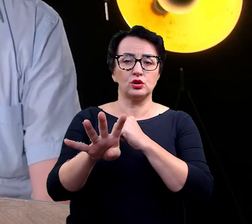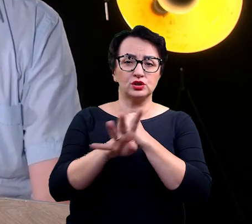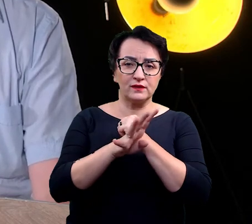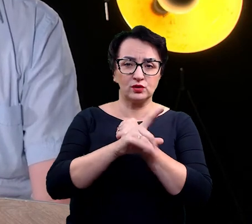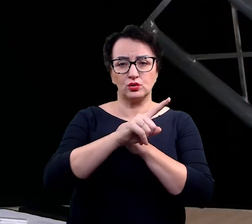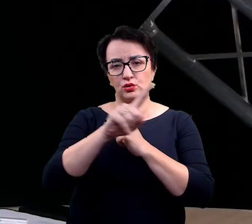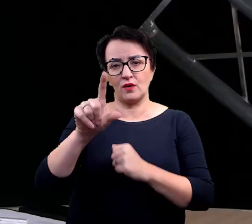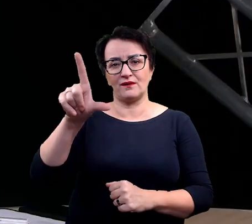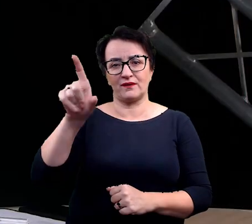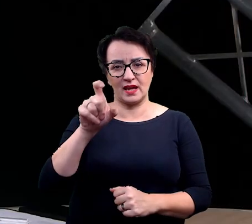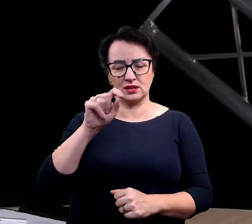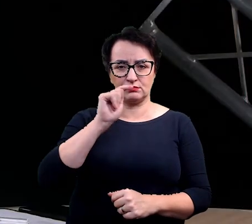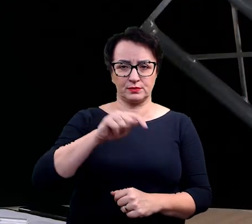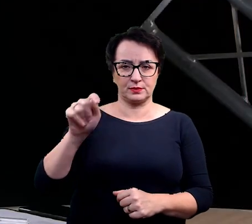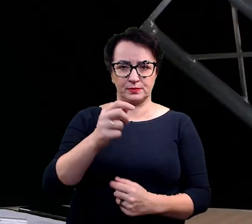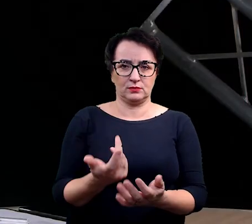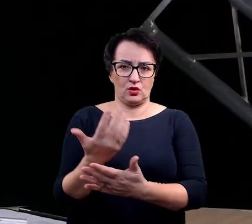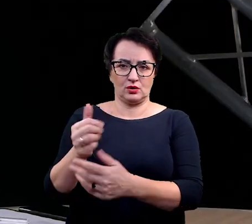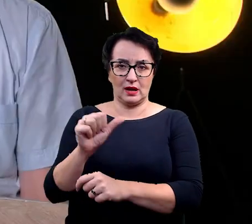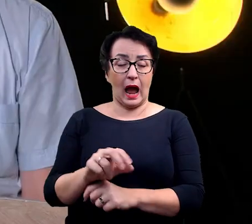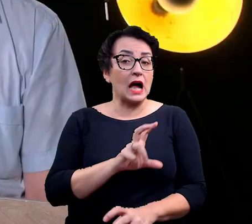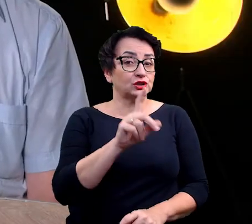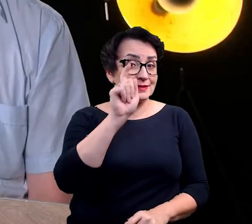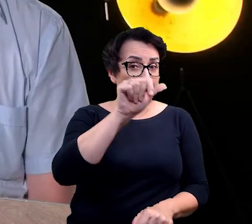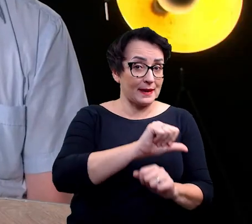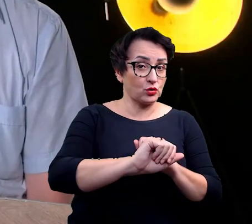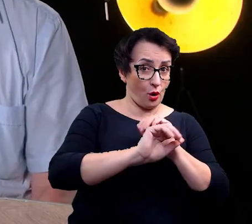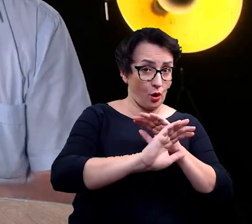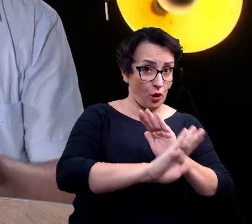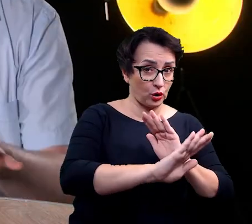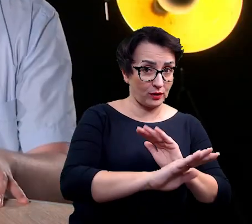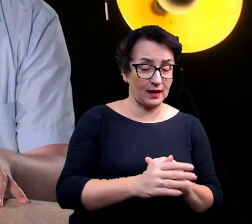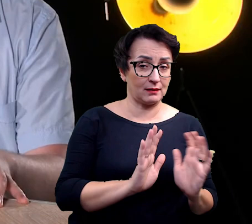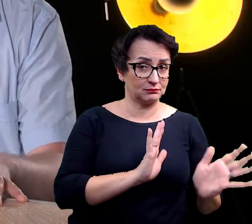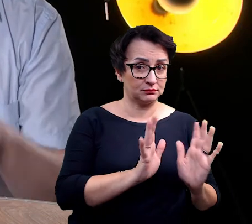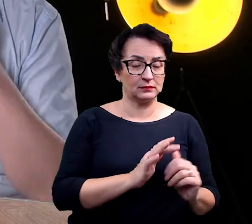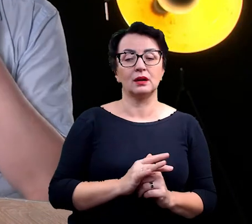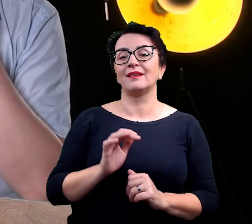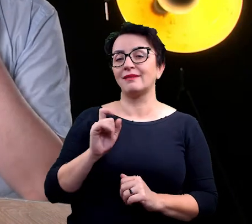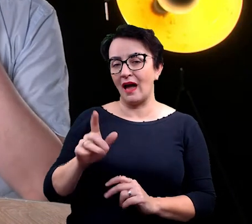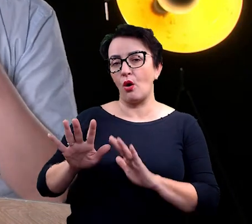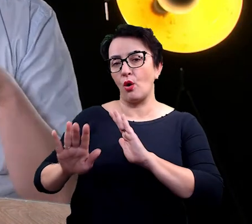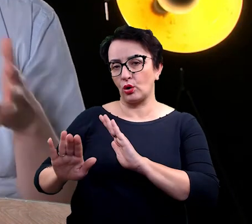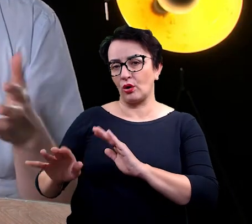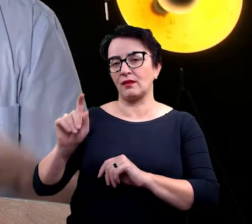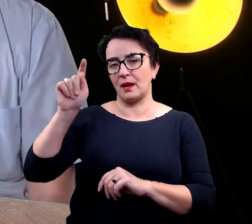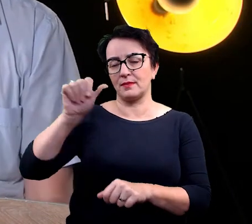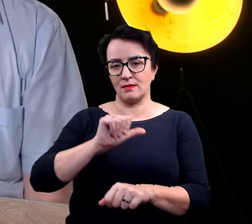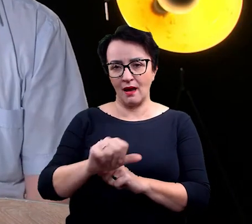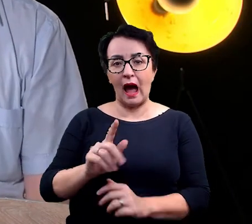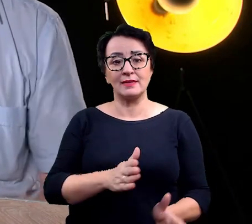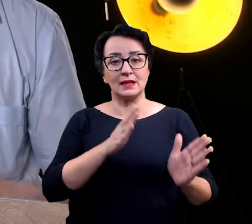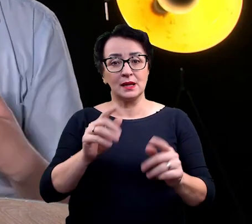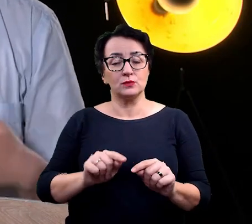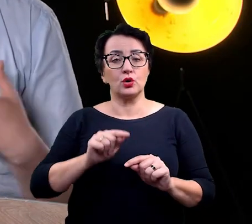A są one w takim razie pod jakąś ochroną? Tak, są pod ochroną na Islandii, ale teraz jakby następnym krokiem moim